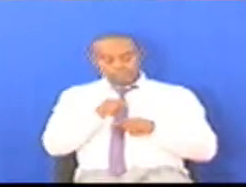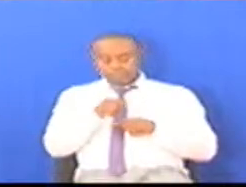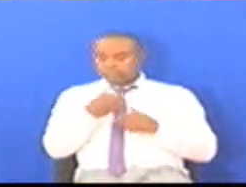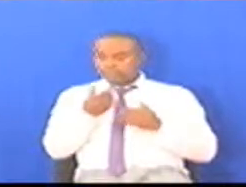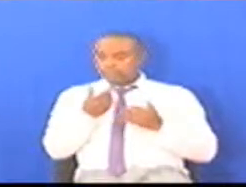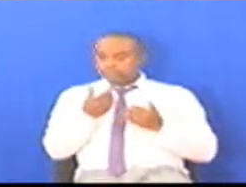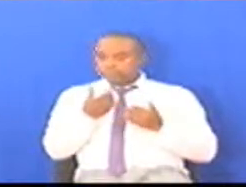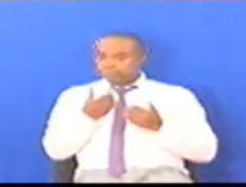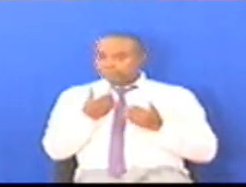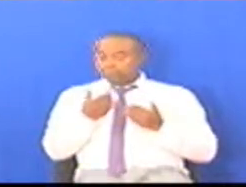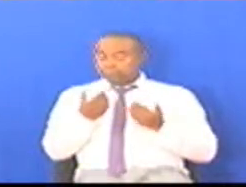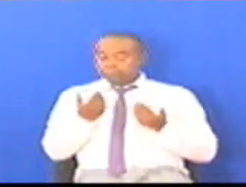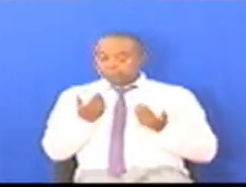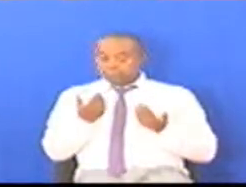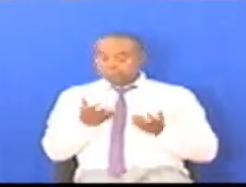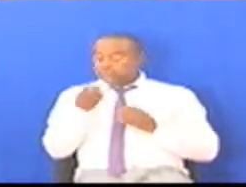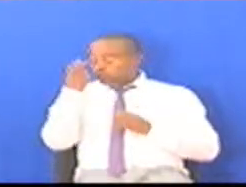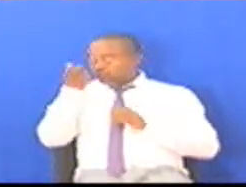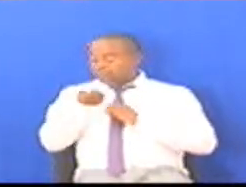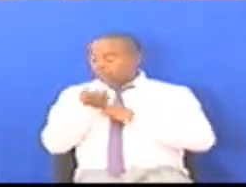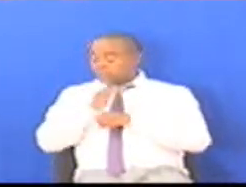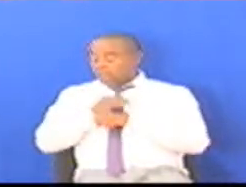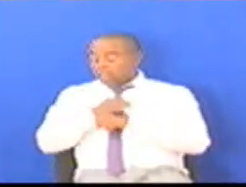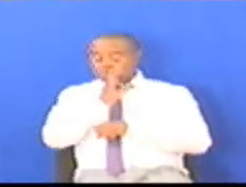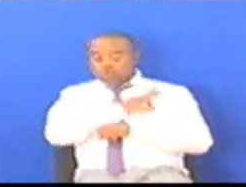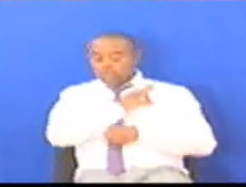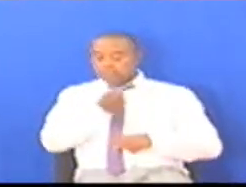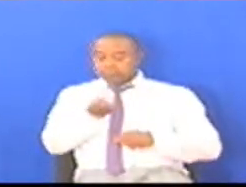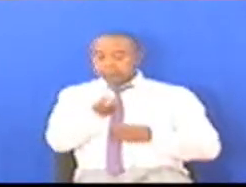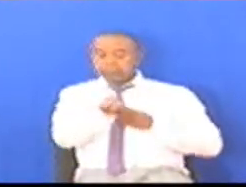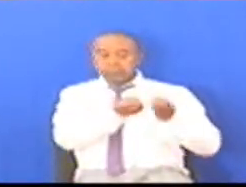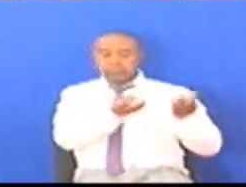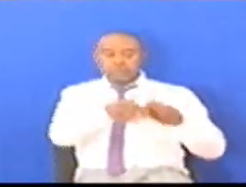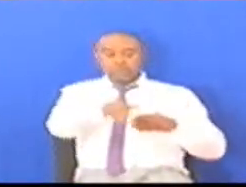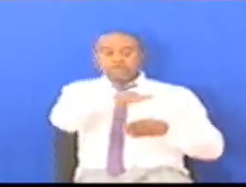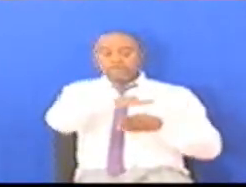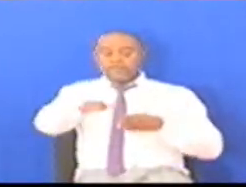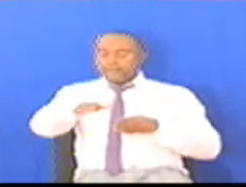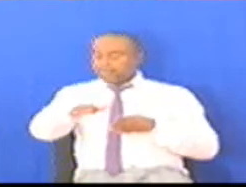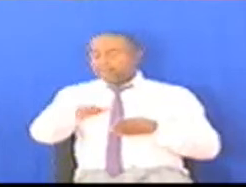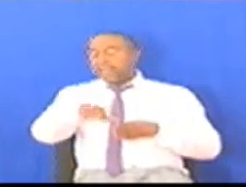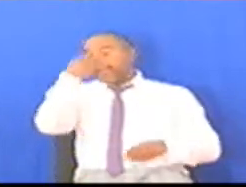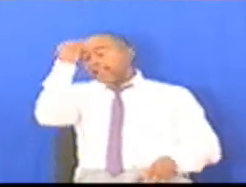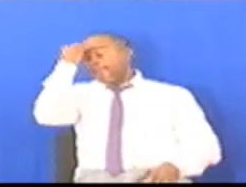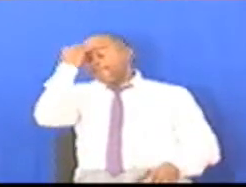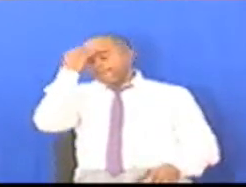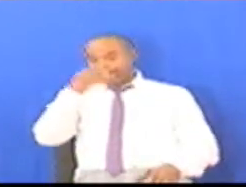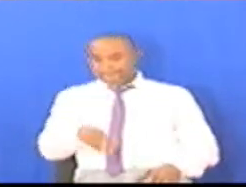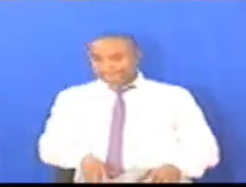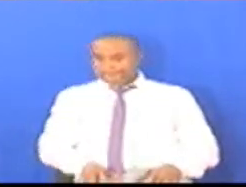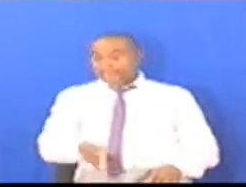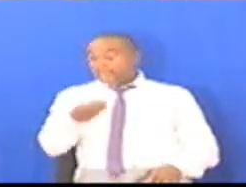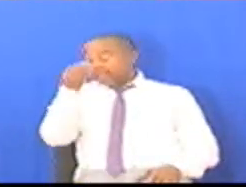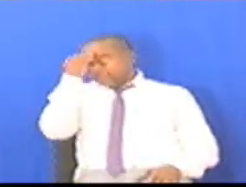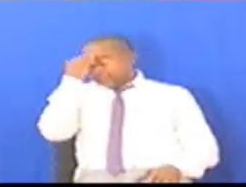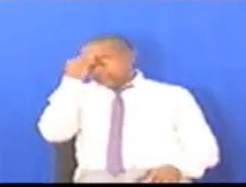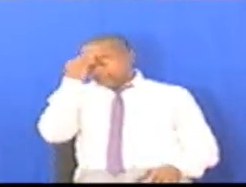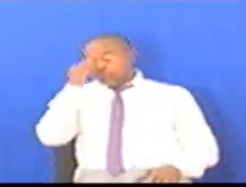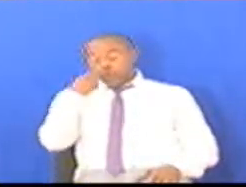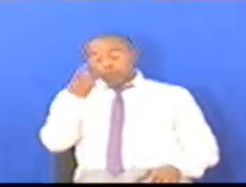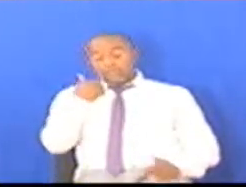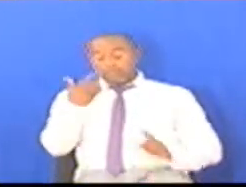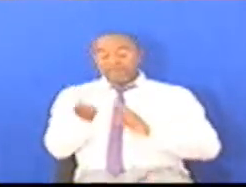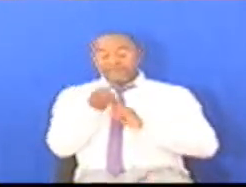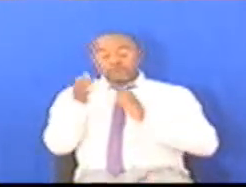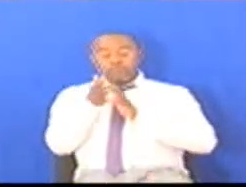Nikwapleka Watalam Haw Kwenye Neo La Elimu Elimu Yapota Mafankio Makubwa